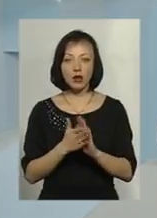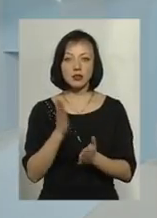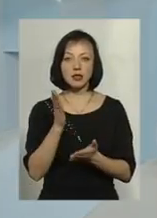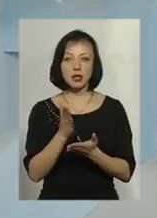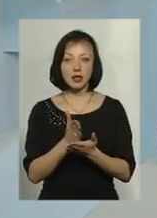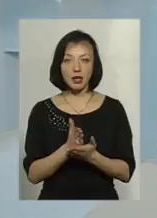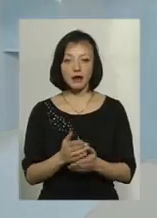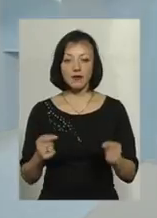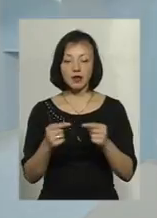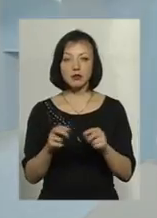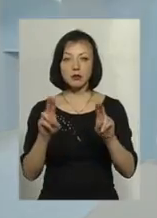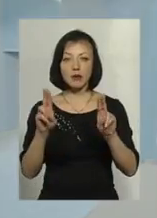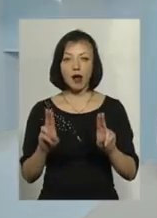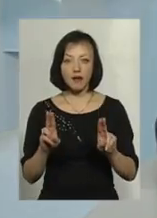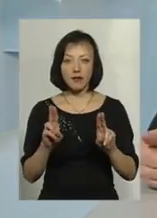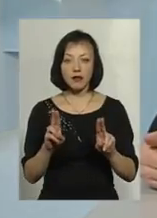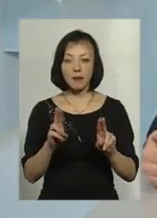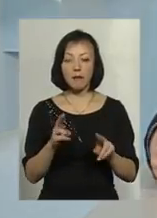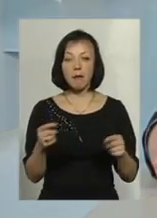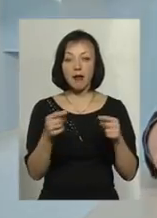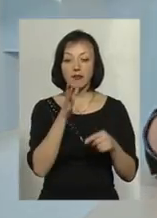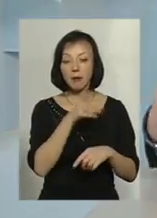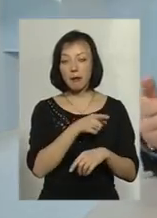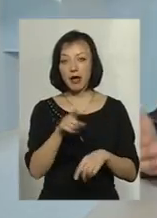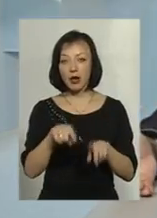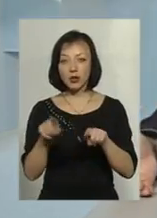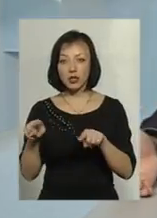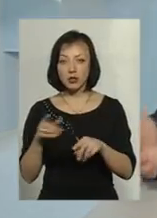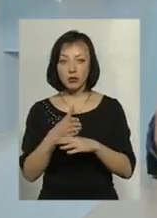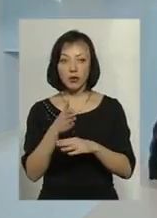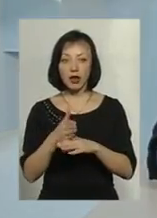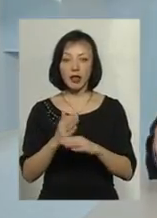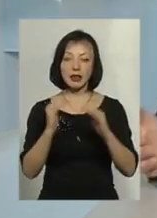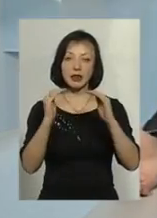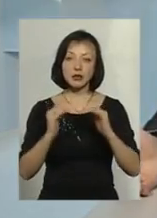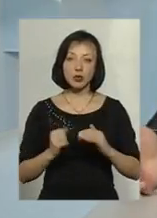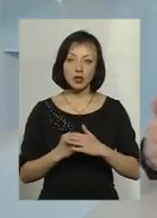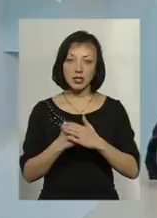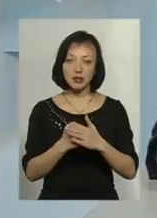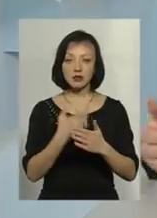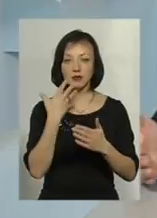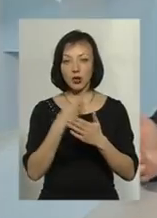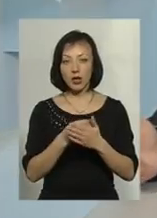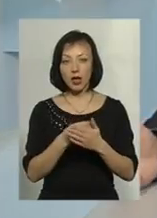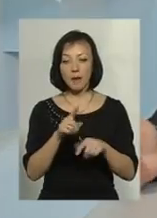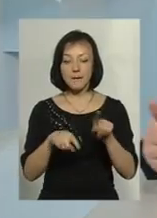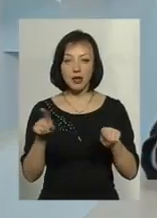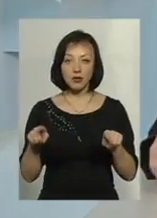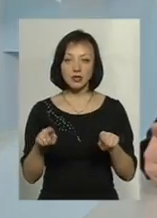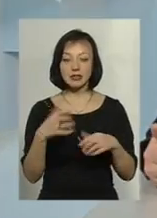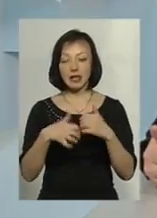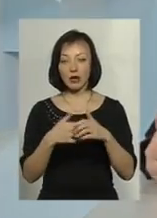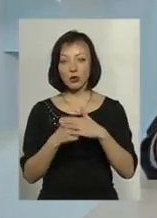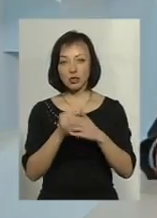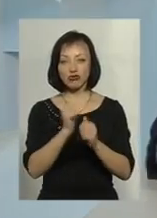визначені правилами певна періодичність обходу газопроводів, низького тиску своя періодичність, середнього тиску більш часта